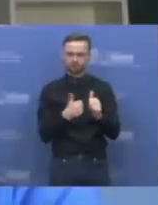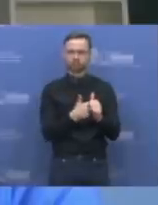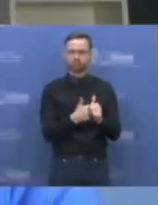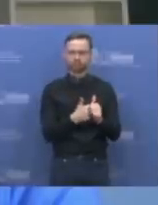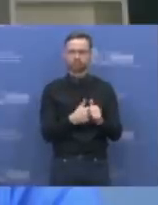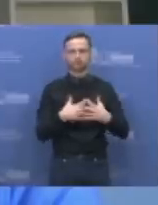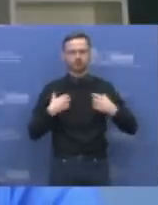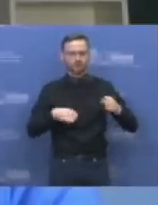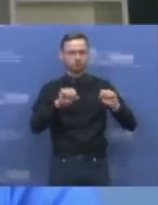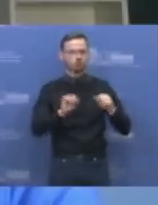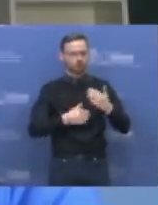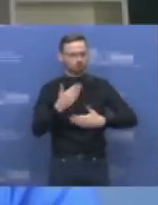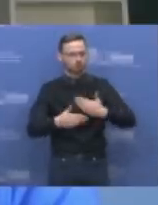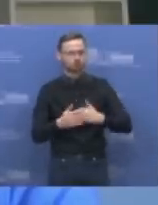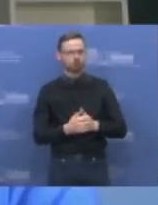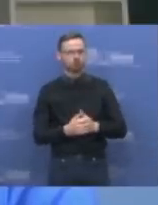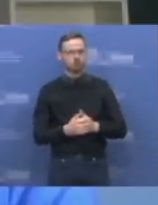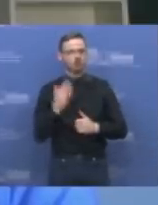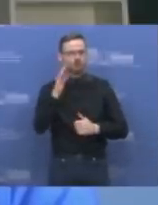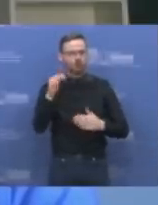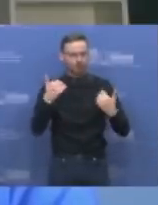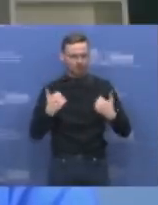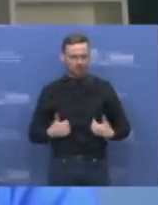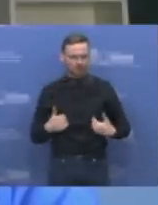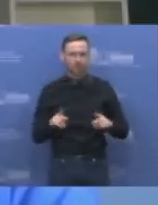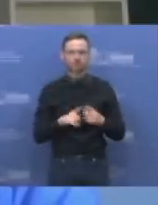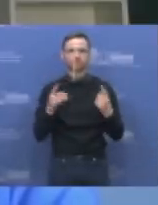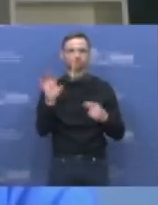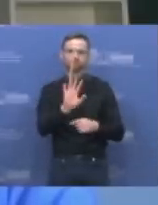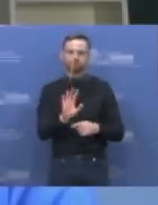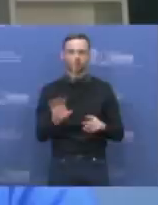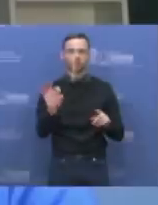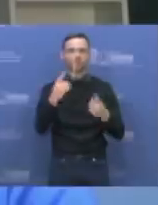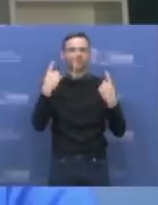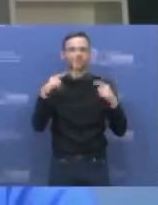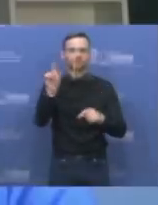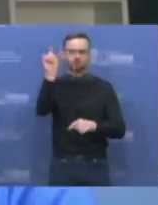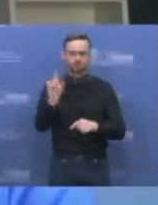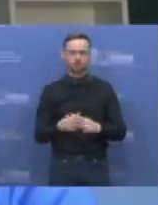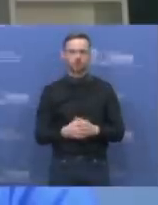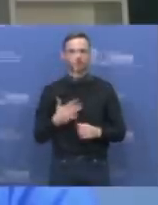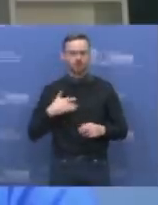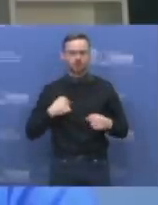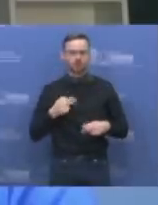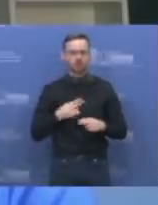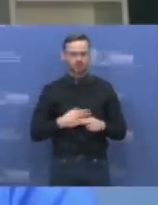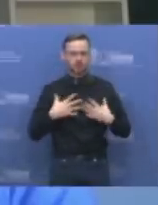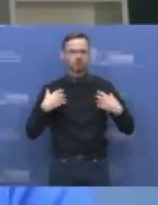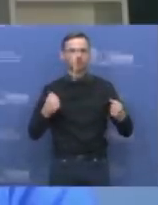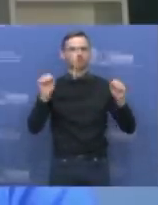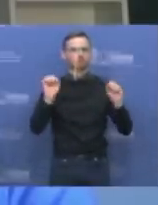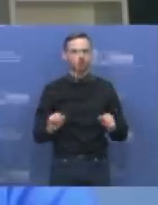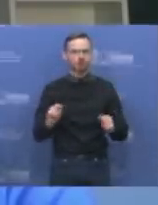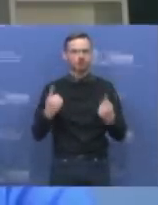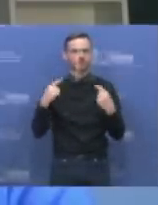svarbiausia yra būti negalvojant ne tik apie save, bet galvojant ir apie kitą žmogų. Galbūt tu persiksi lengvai, bet padavanoosi